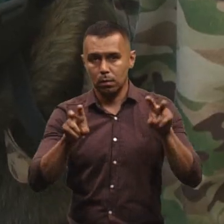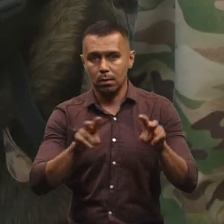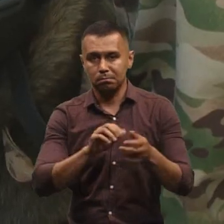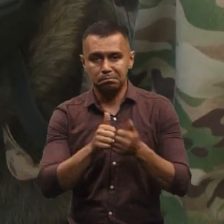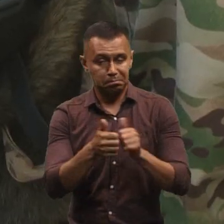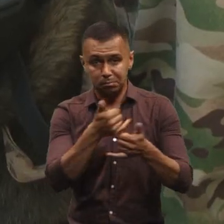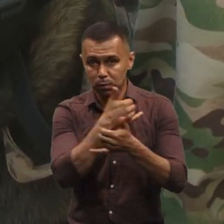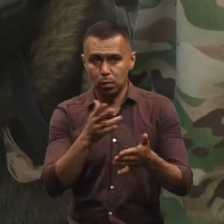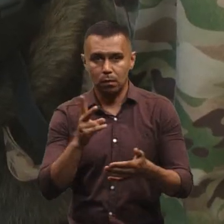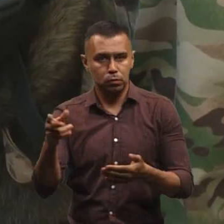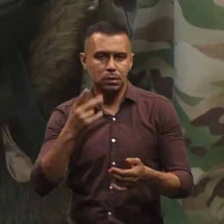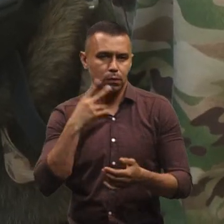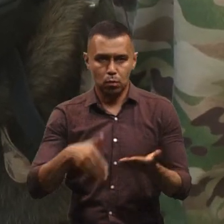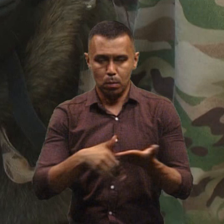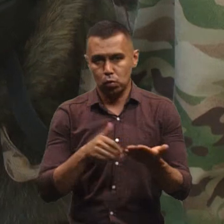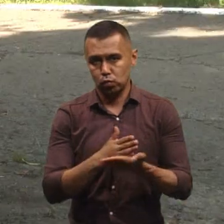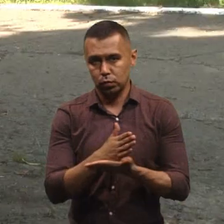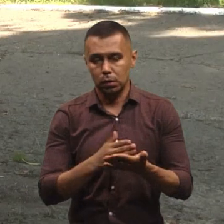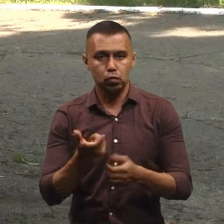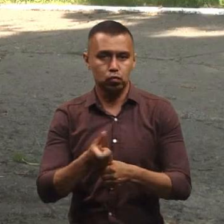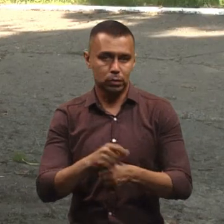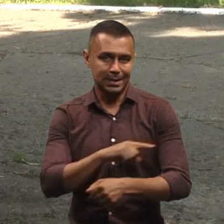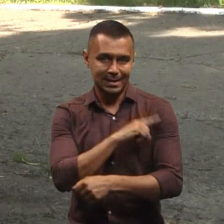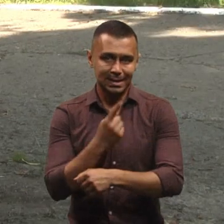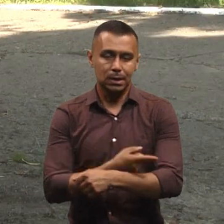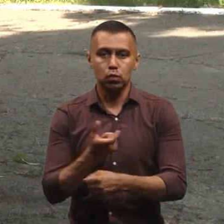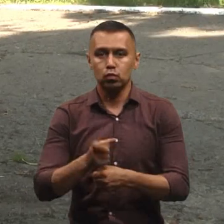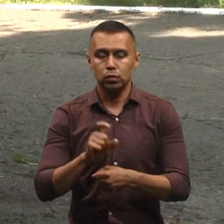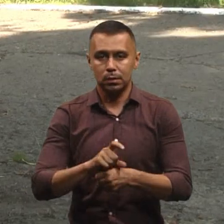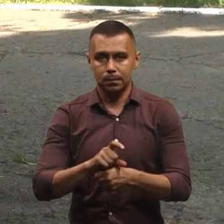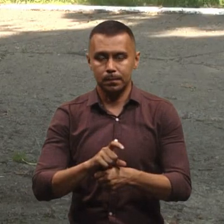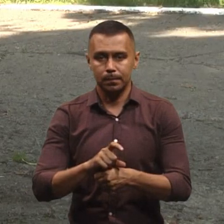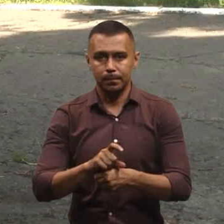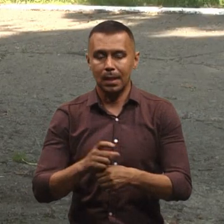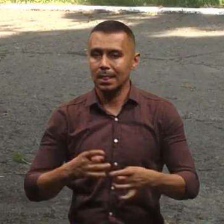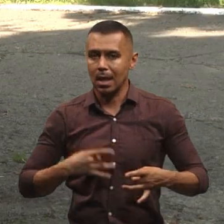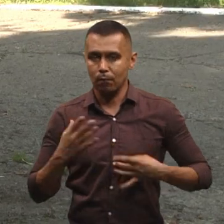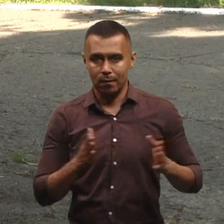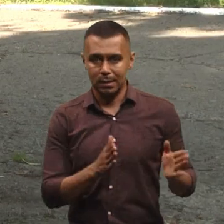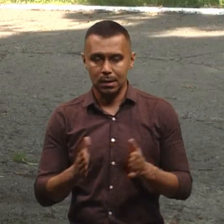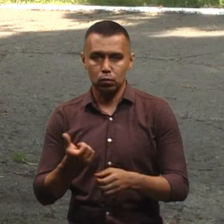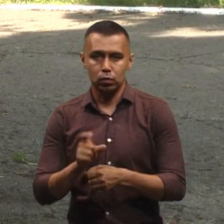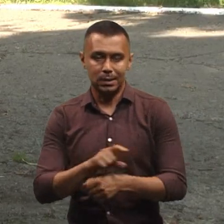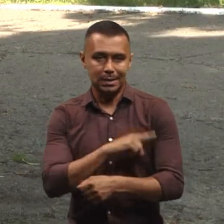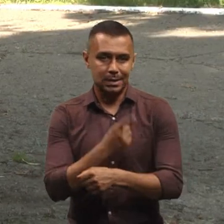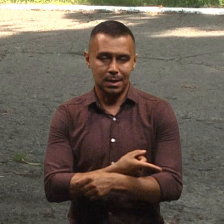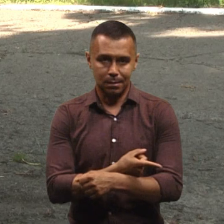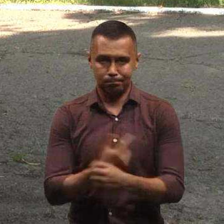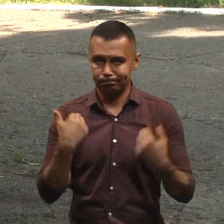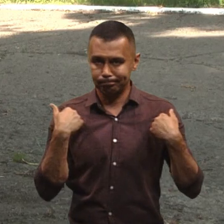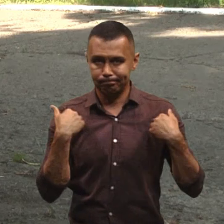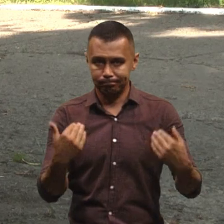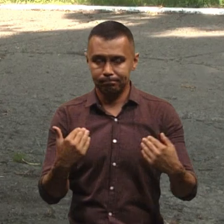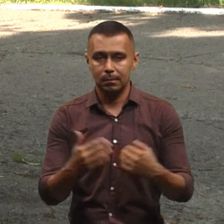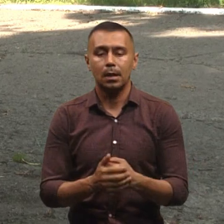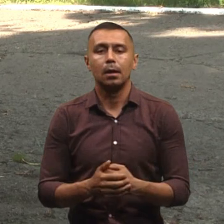незамінні помічники на службі. Дуже сильна, дуже сильна нервова система, дуже сильні фізичні якості,